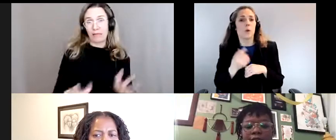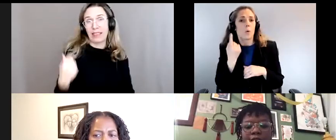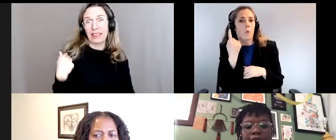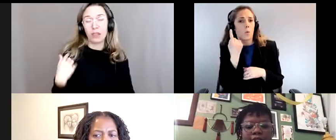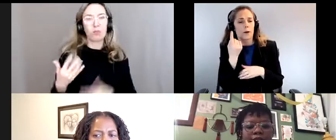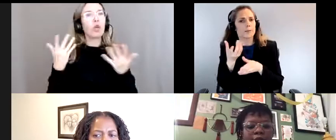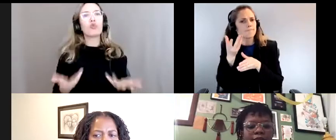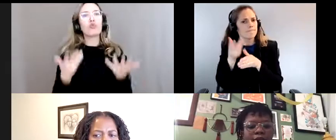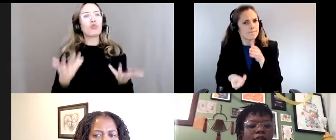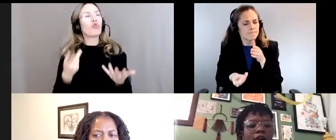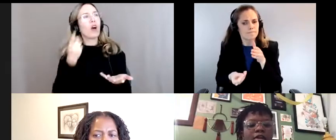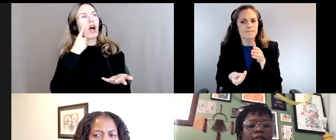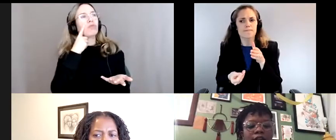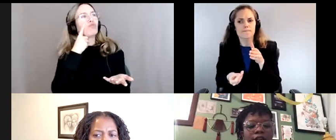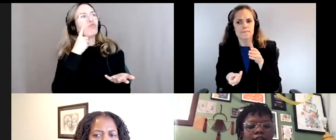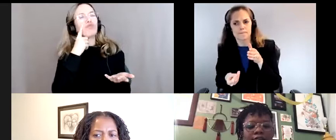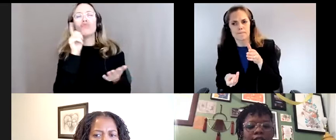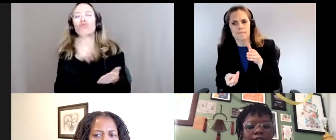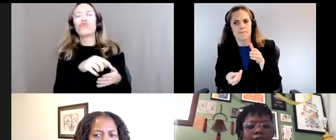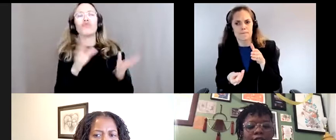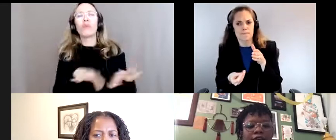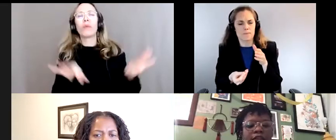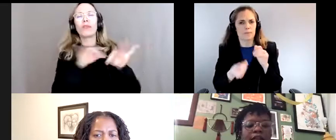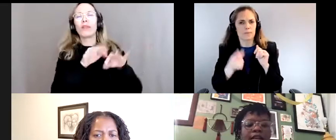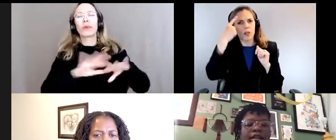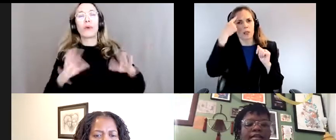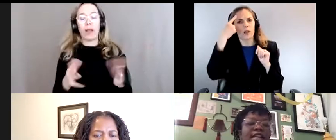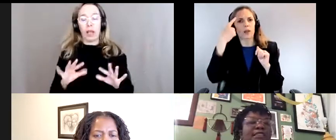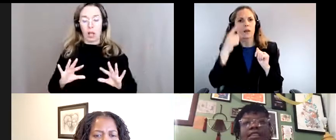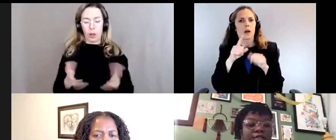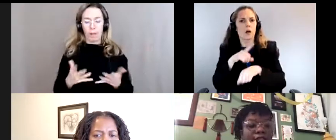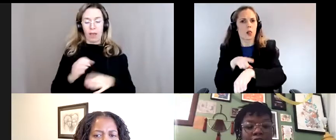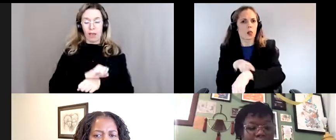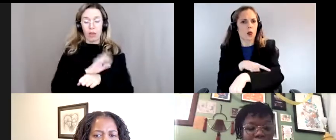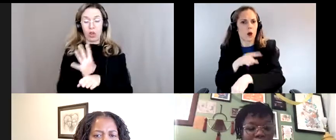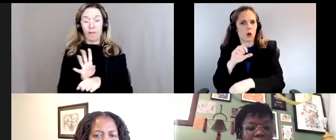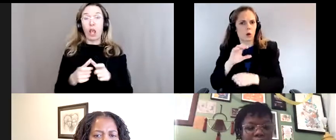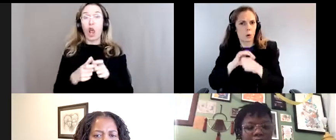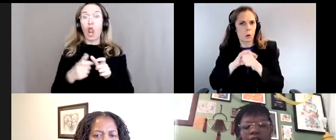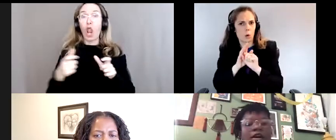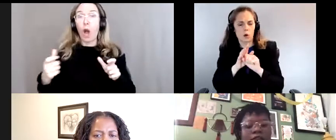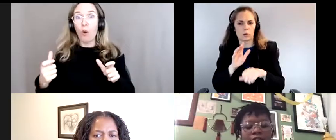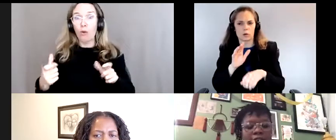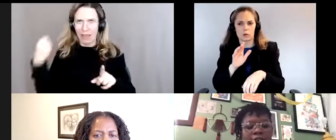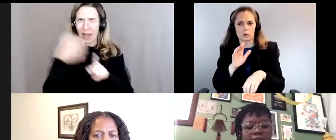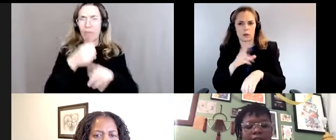souvent pas en considération, particulièrement pendant la pandémie, c'est la manière dont la COVID longue a aussi un impact sur les personnes.